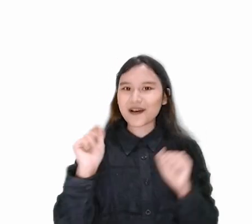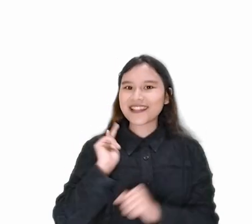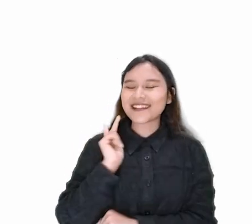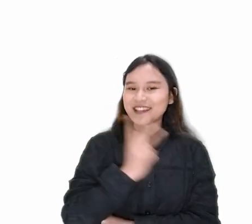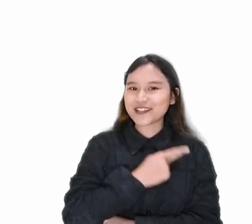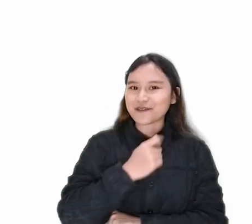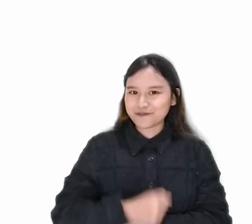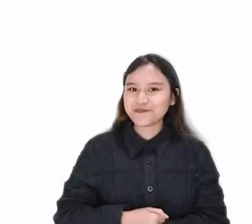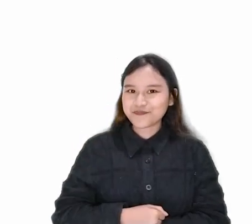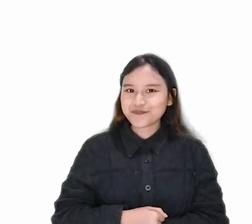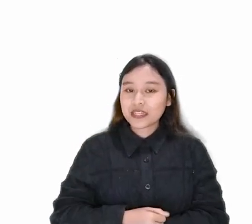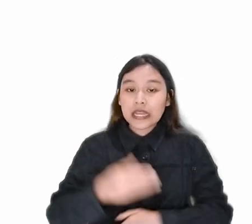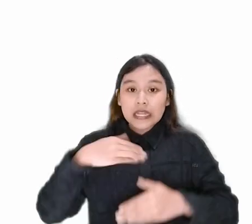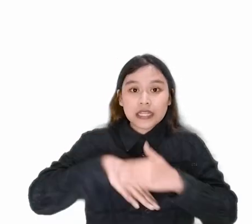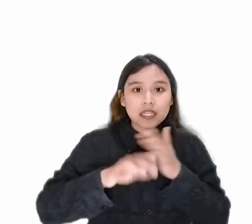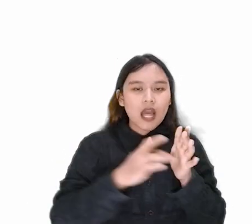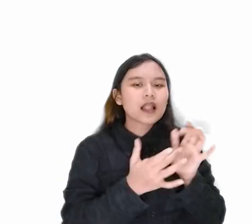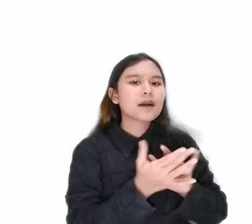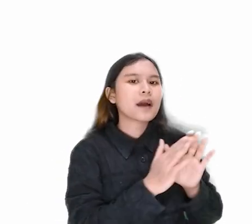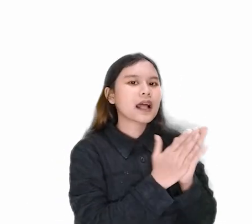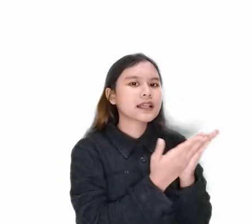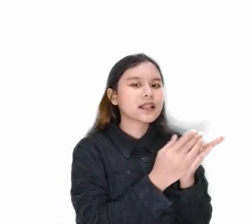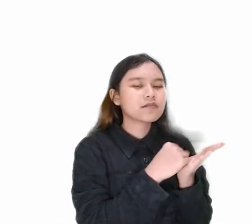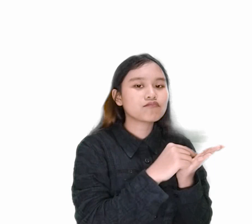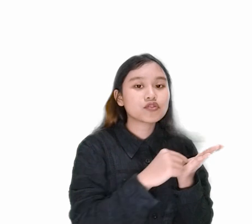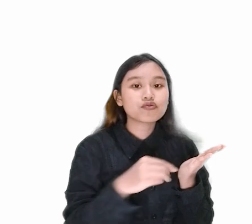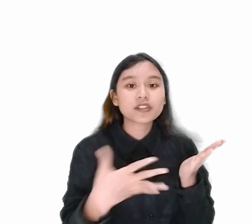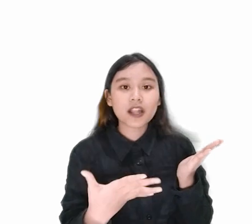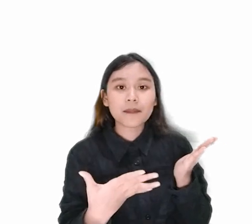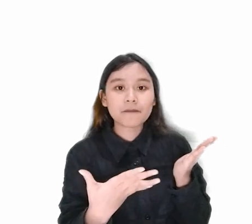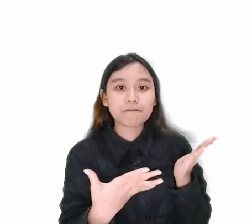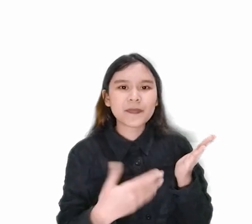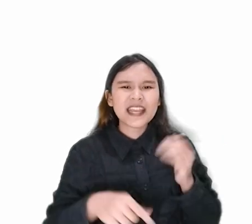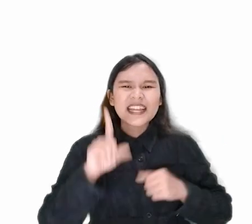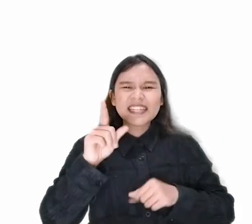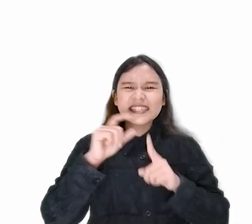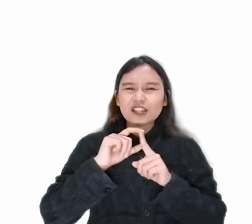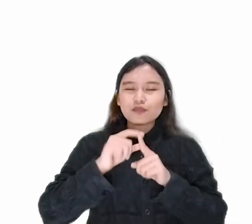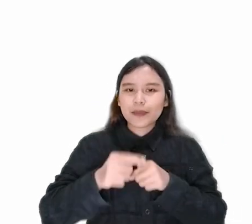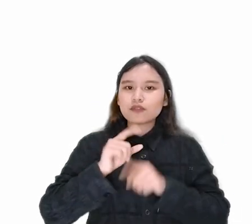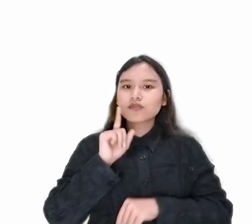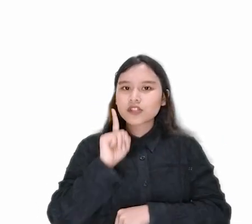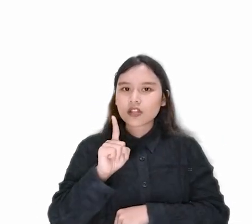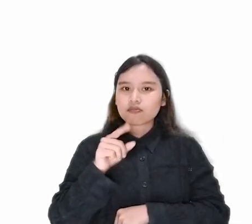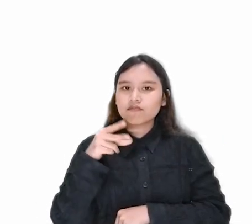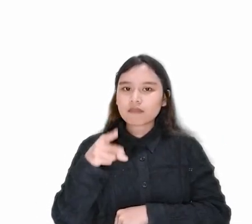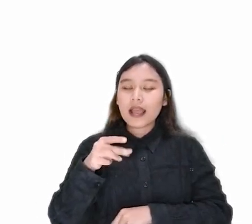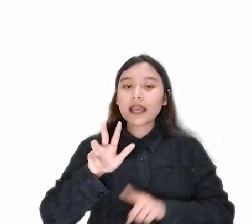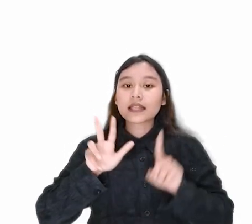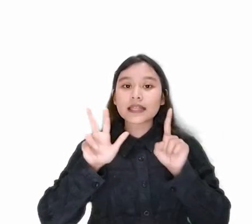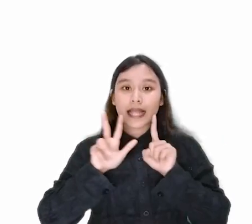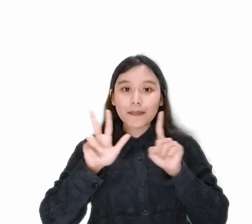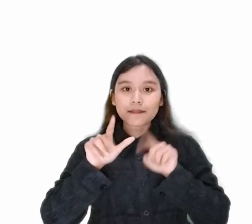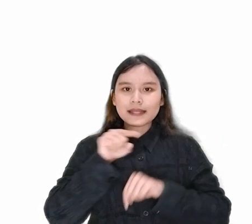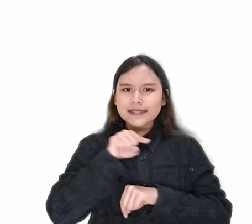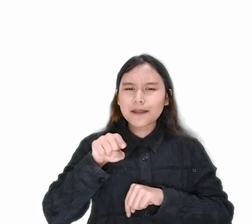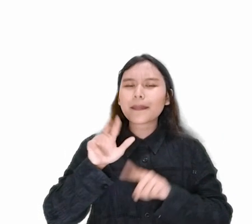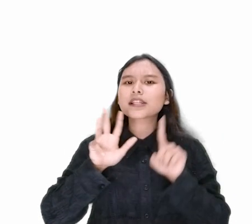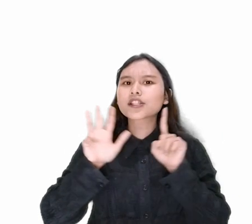Itulah sebabnya di dalam Alkitab dituliskan di dalam buku 1 Petrus 1 ayat yang ke-18 hingga